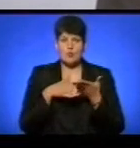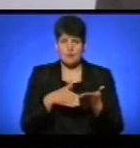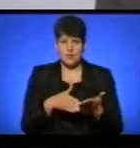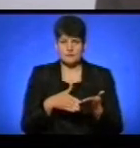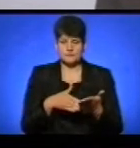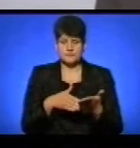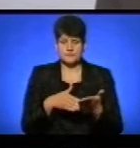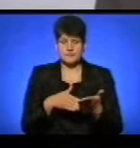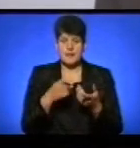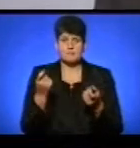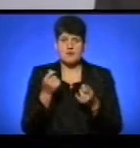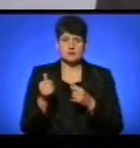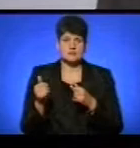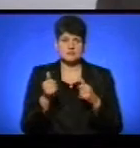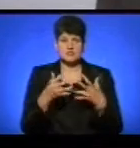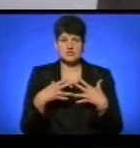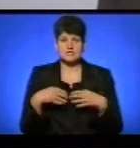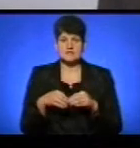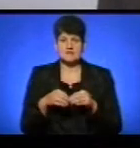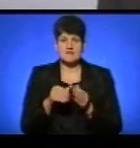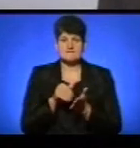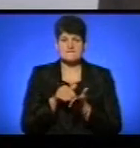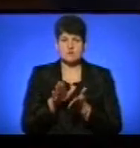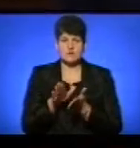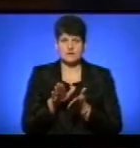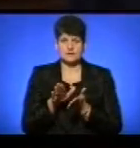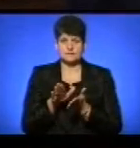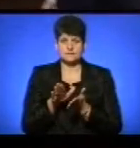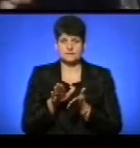малозабезпеченим сім'ям відмовити.